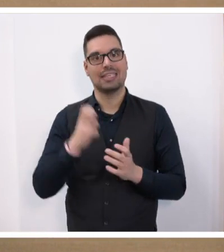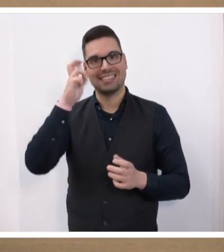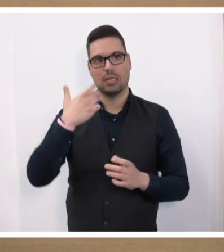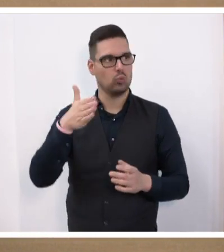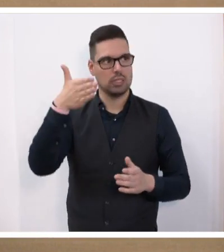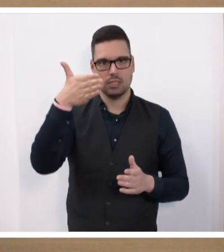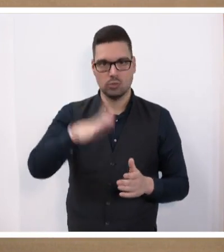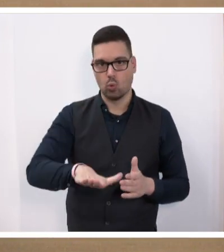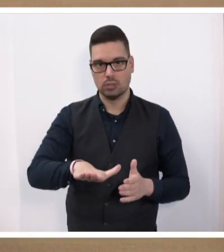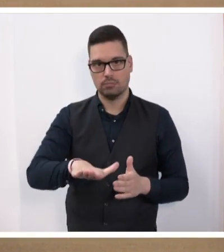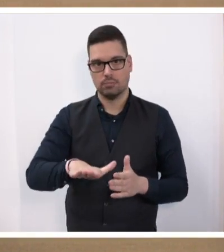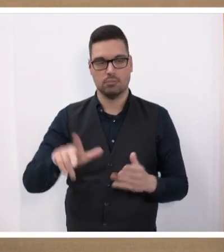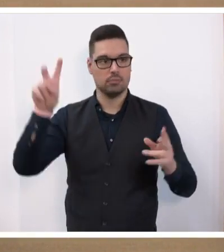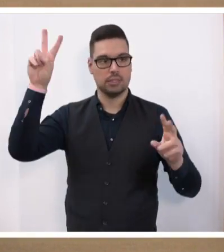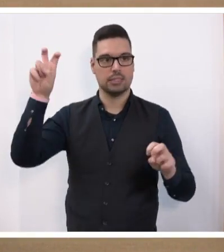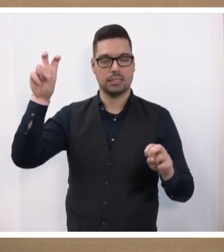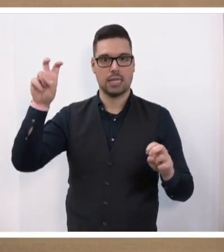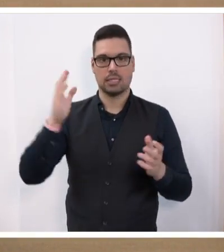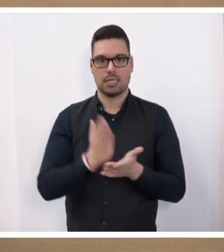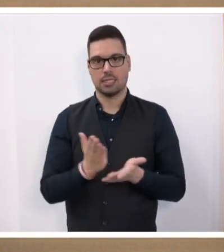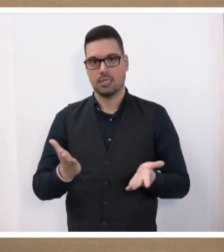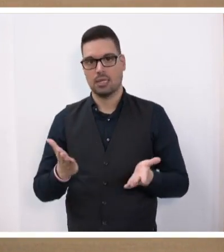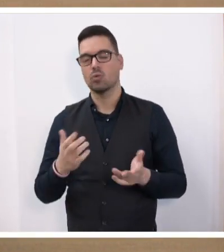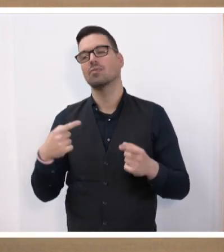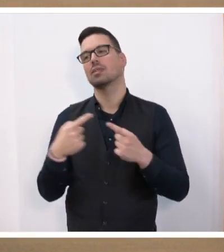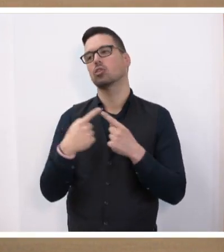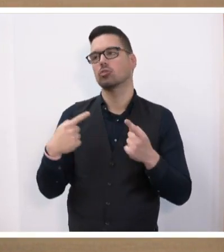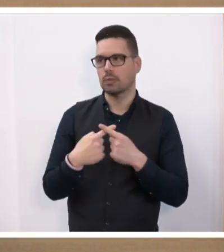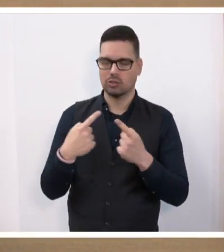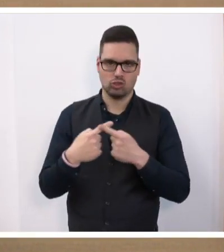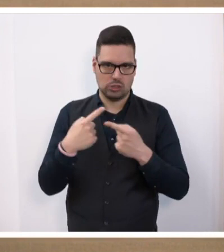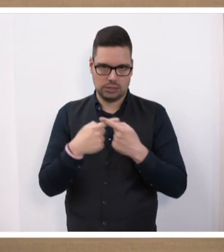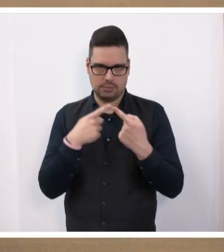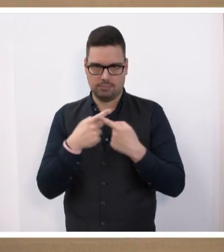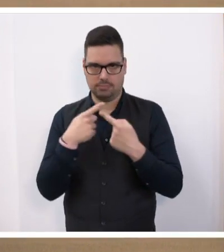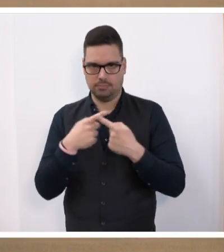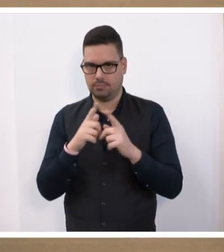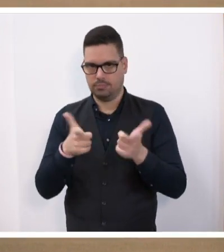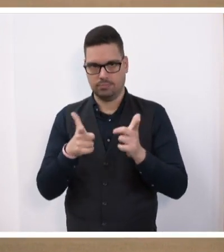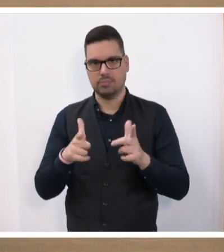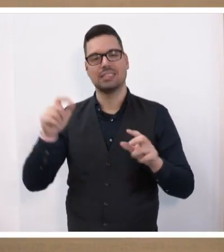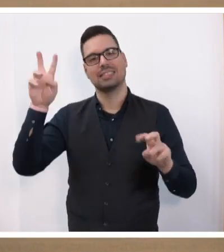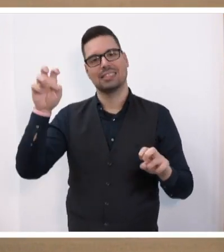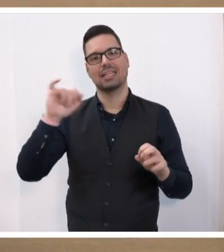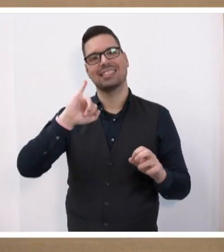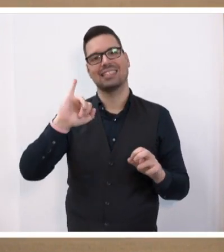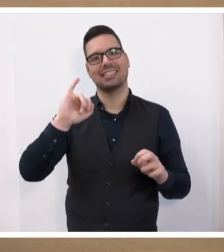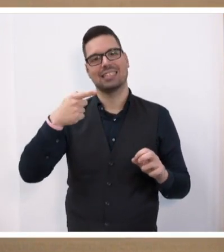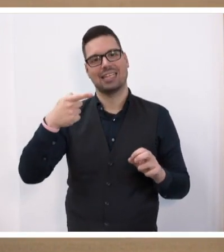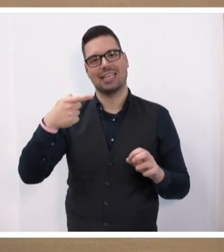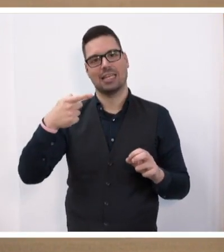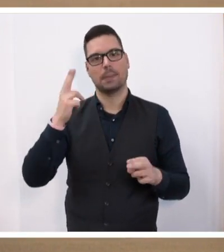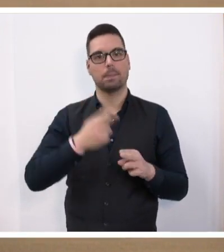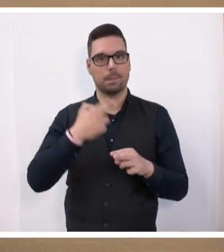tot. Zitat Ende. Hier widerspreche ich ebenfalls und zwar ganz ausdrücklich. Ich zitiere dafür die EG Metall. Salui